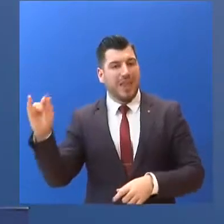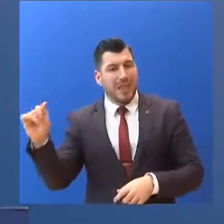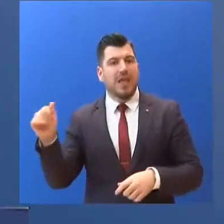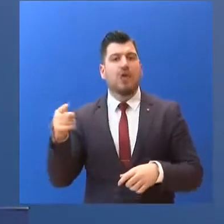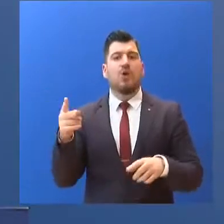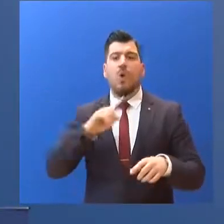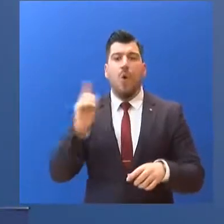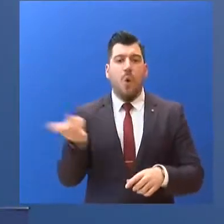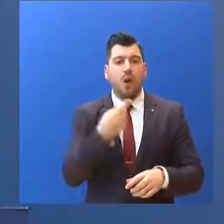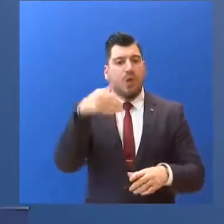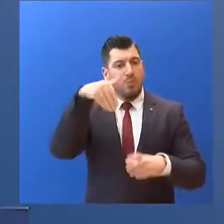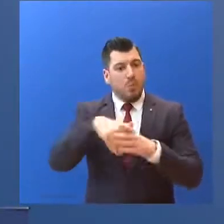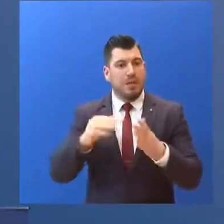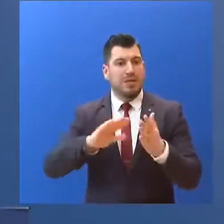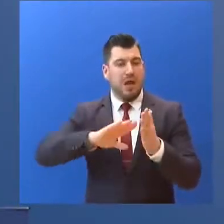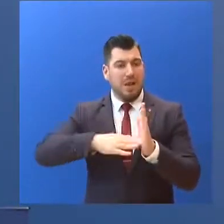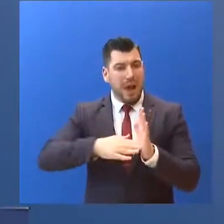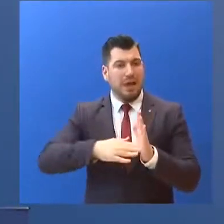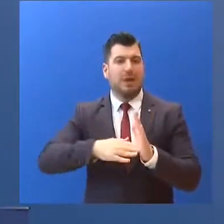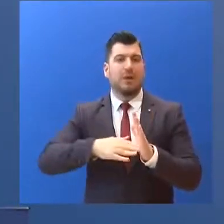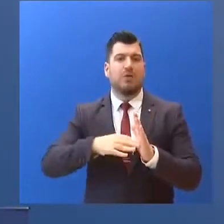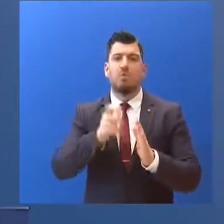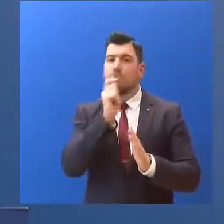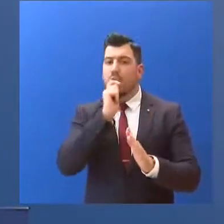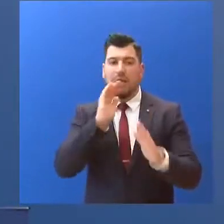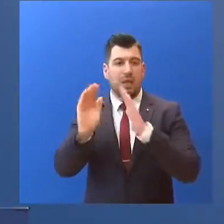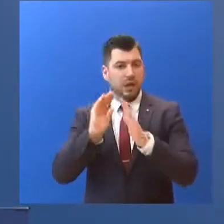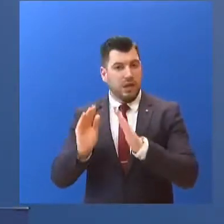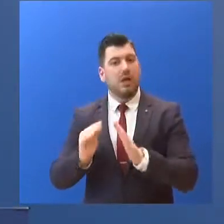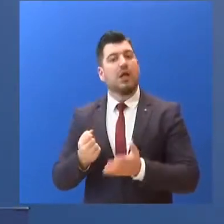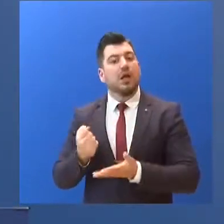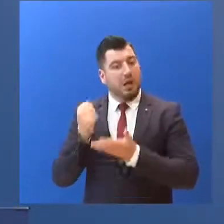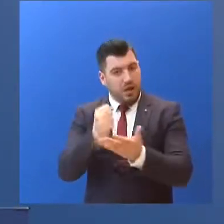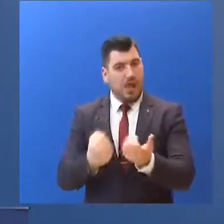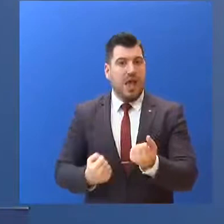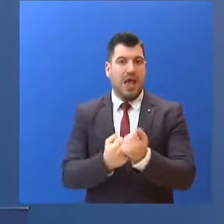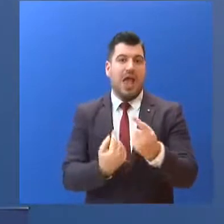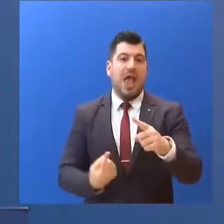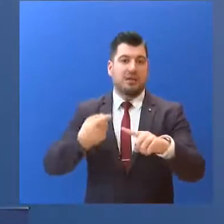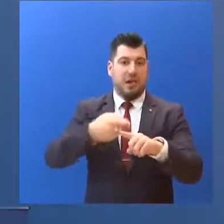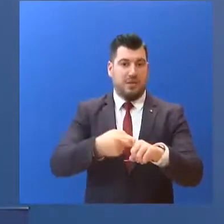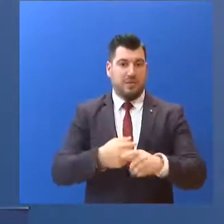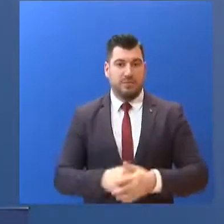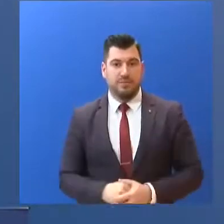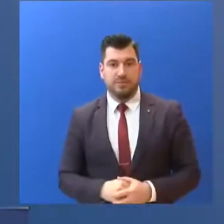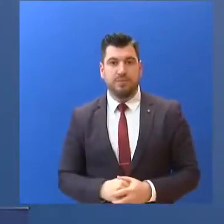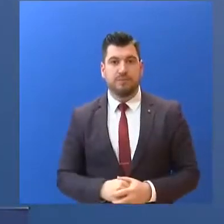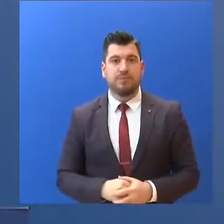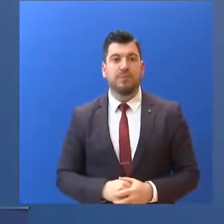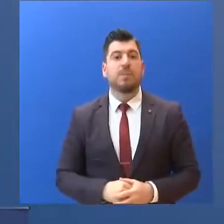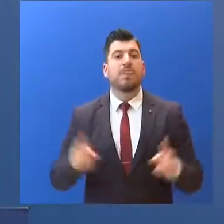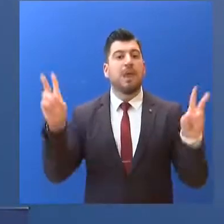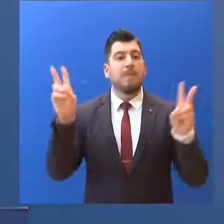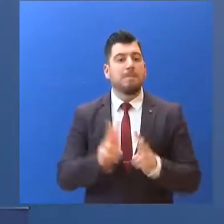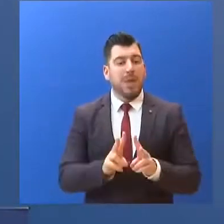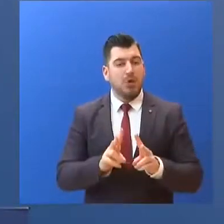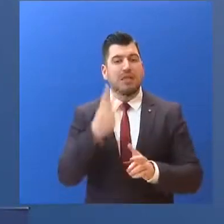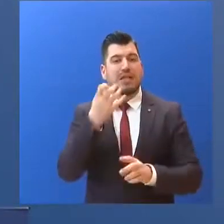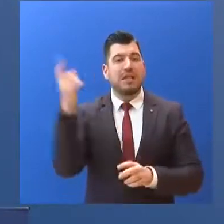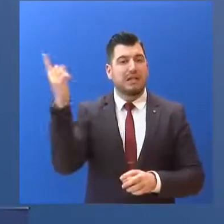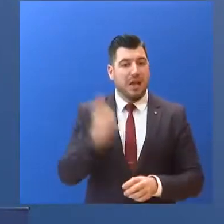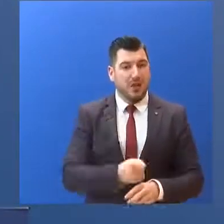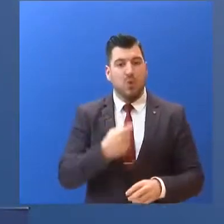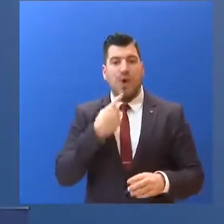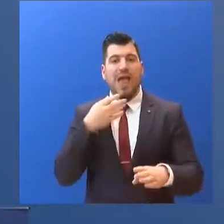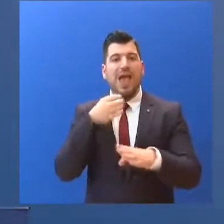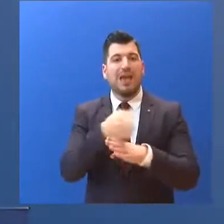υπηρετούν... στη Γενική Γραμματεία Πολιτικής Προστασίας. Μείωση κατά 40% του ενοικίου... της επαγγελματικής στέγης... και της κύριας κατοικίας.